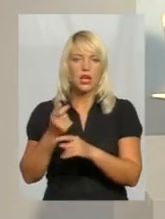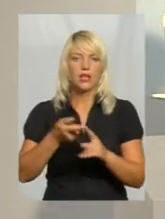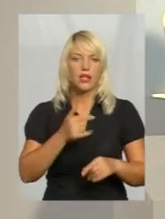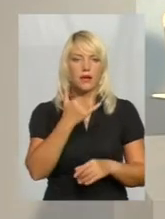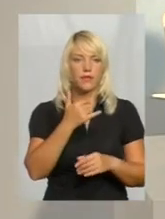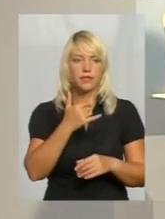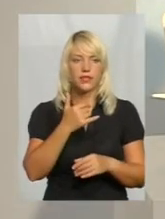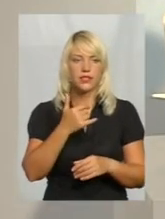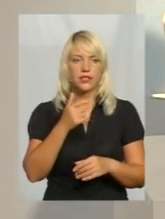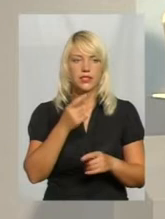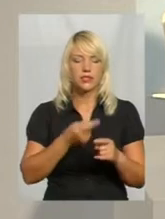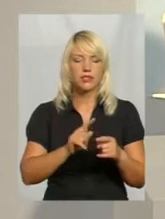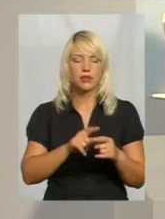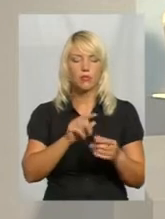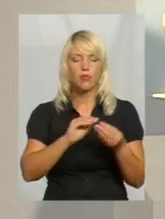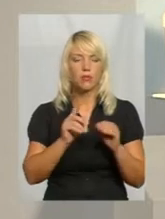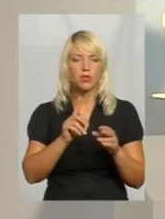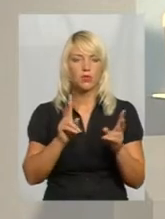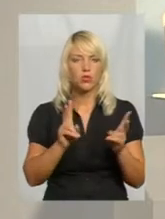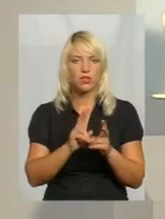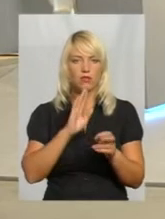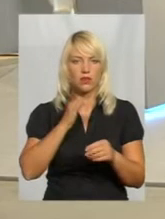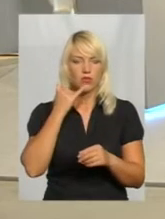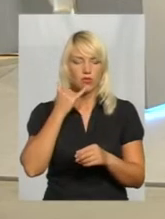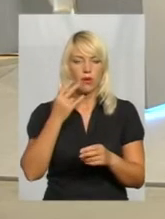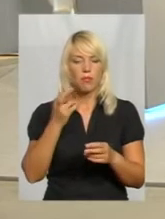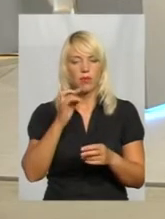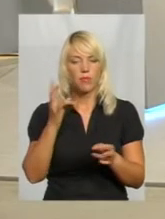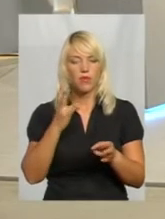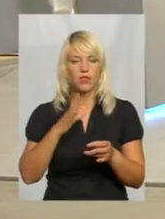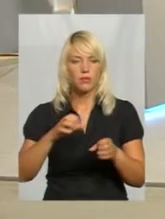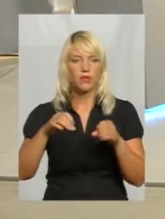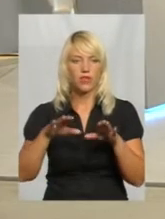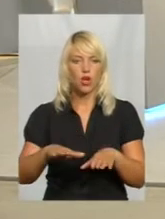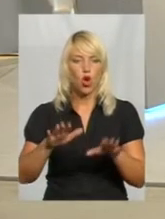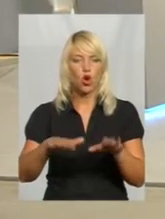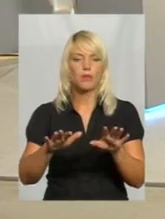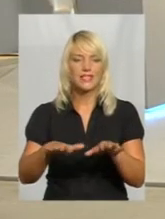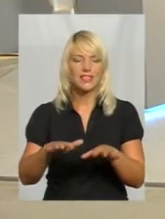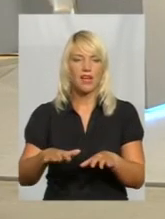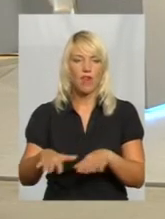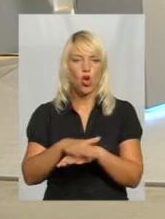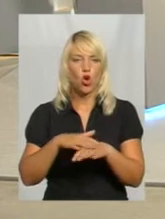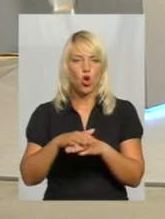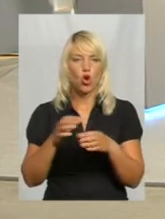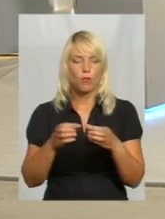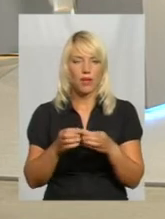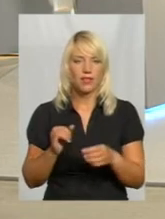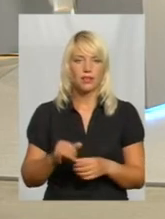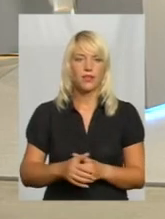стикається зараз наш дозвонювач, так, то мала би вирішити місцева громада. Місцева громада. І